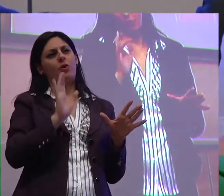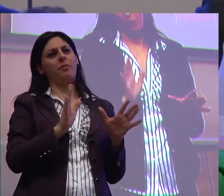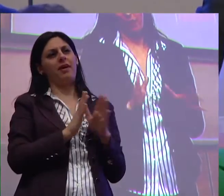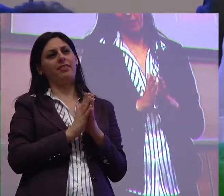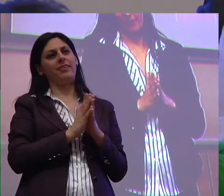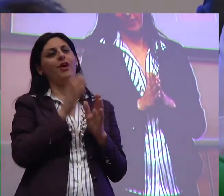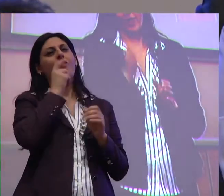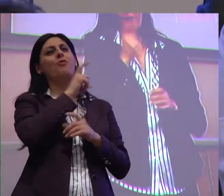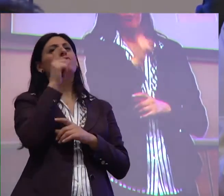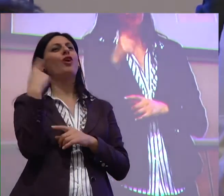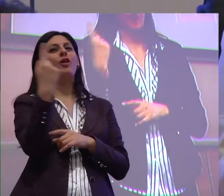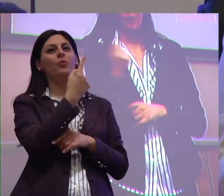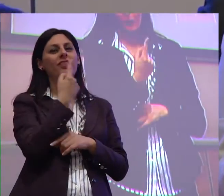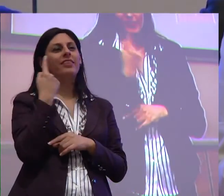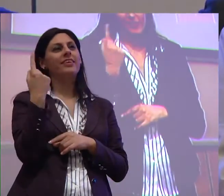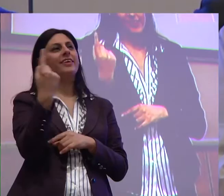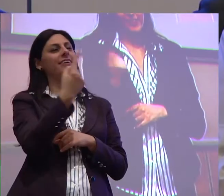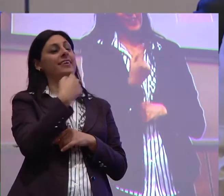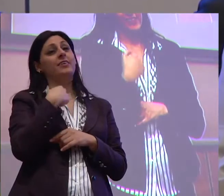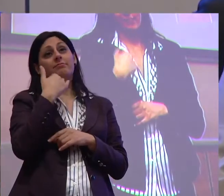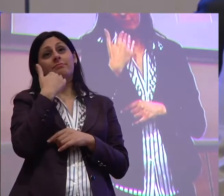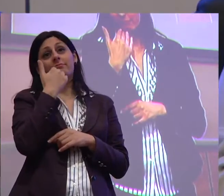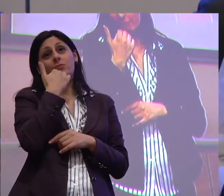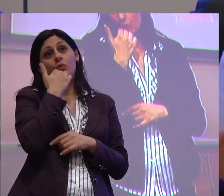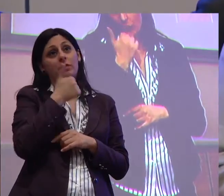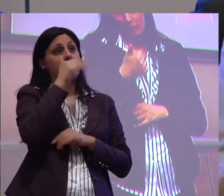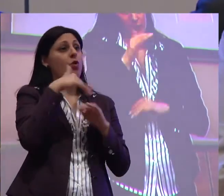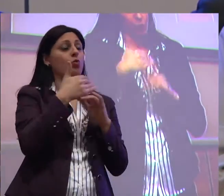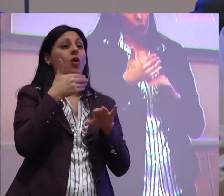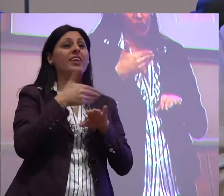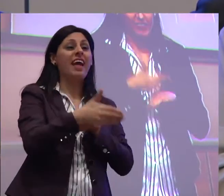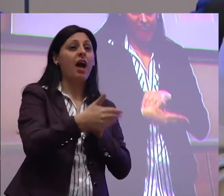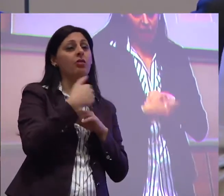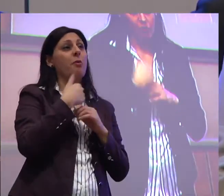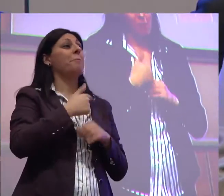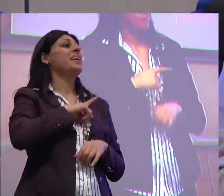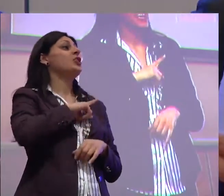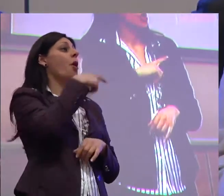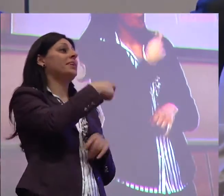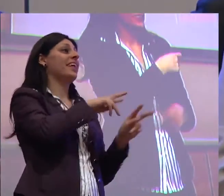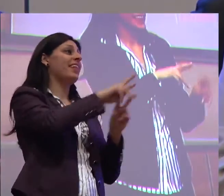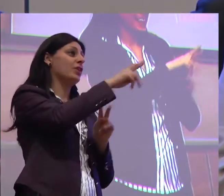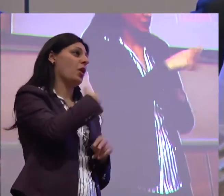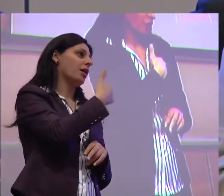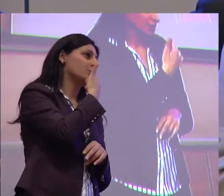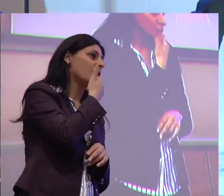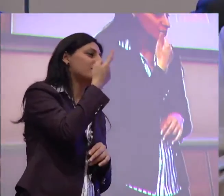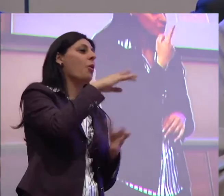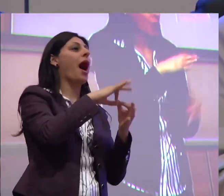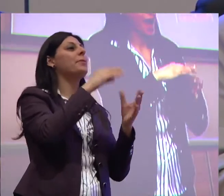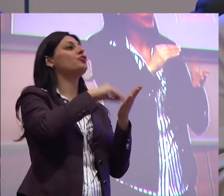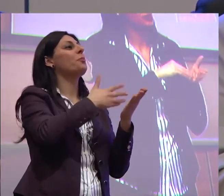Buongiorno a tutti, chiedo scusa intanto di essere arrivata in ritardo quindi al mio Presidente nazionale, chiedo scusa e a tutti gli amici